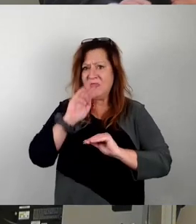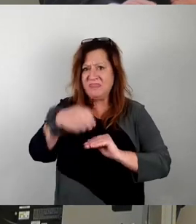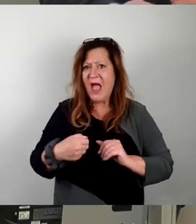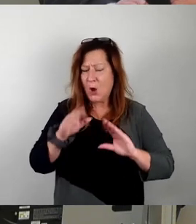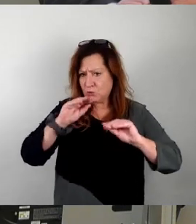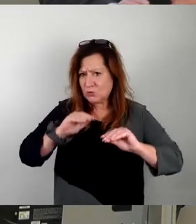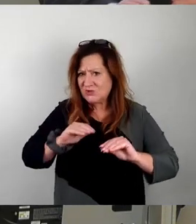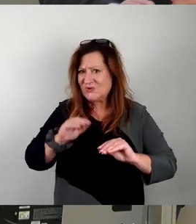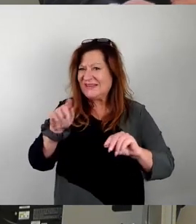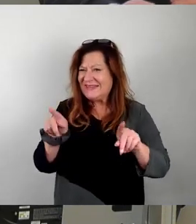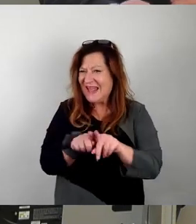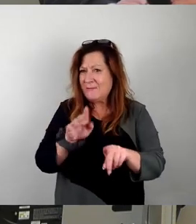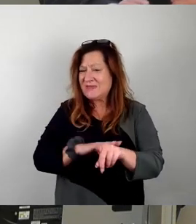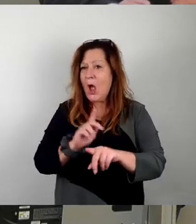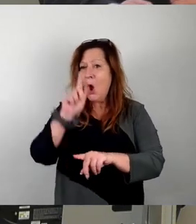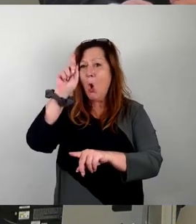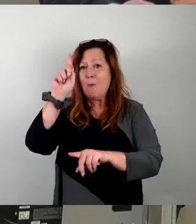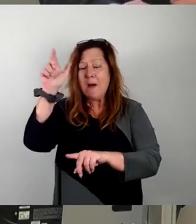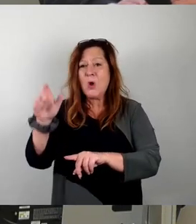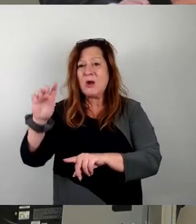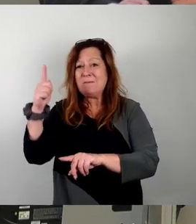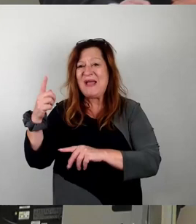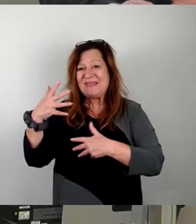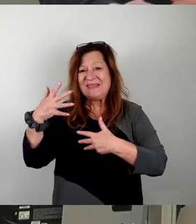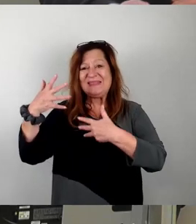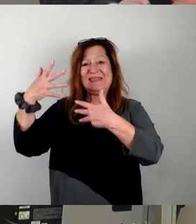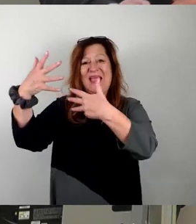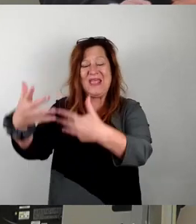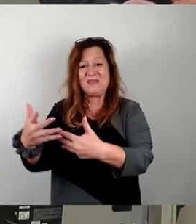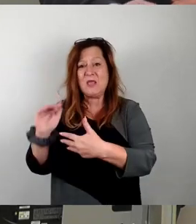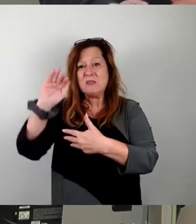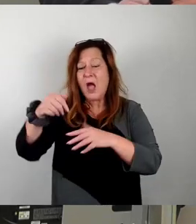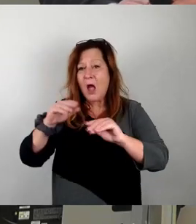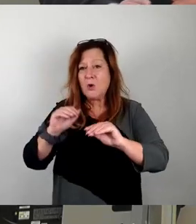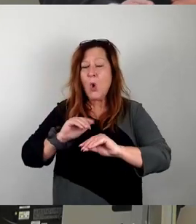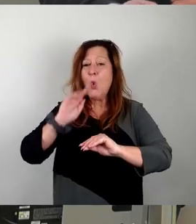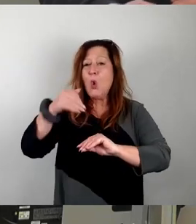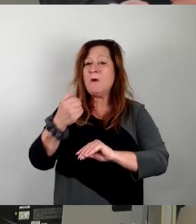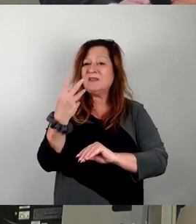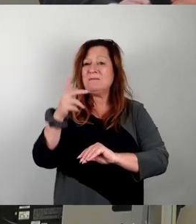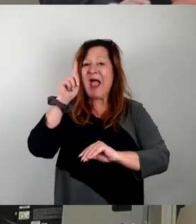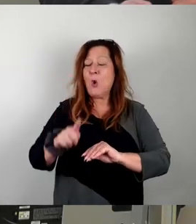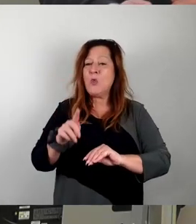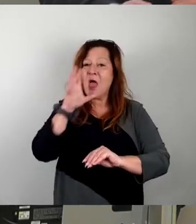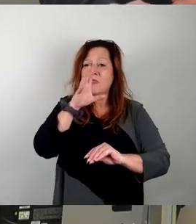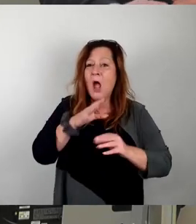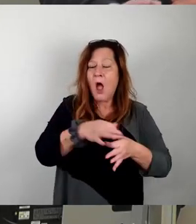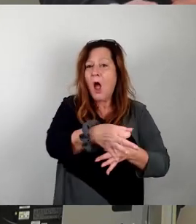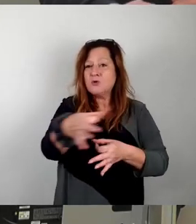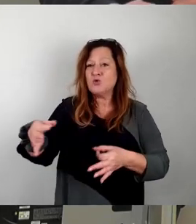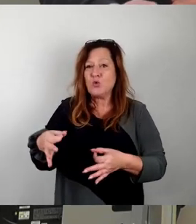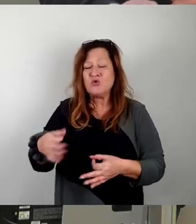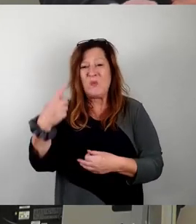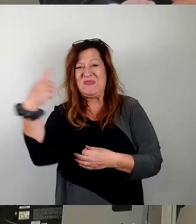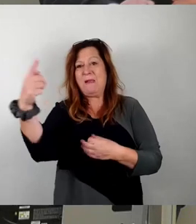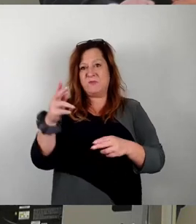Oberbürgermeister hier ermächtigt werden, innerhalb der nächsten zehn Jahre diese Nachnutzung von über 200 Garagengrundstücken eigenmächtig umzusetzen. Ohne Kenntnis der